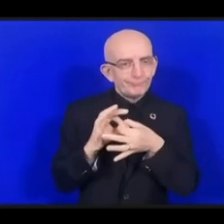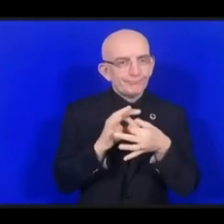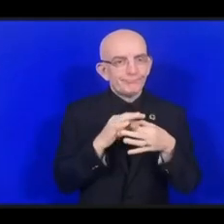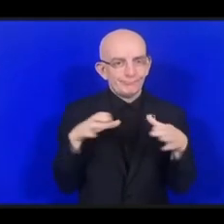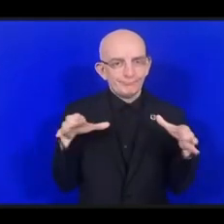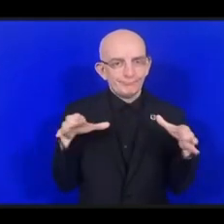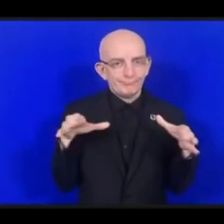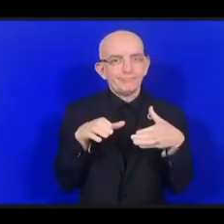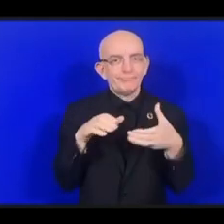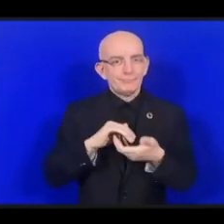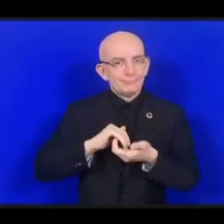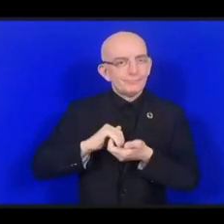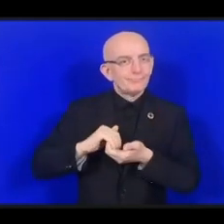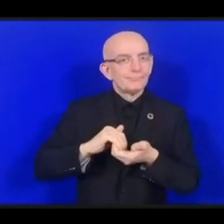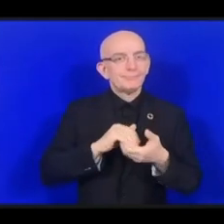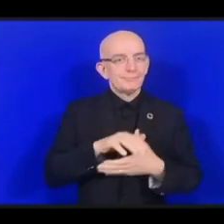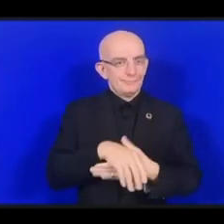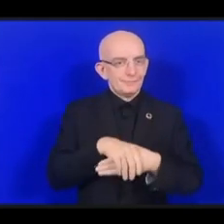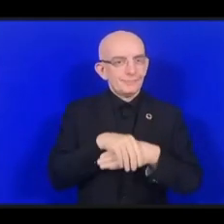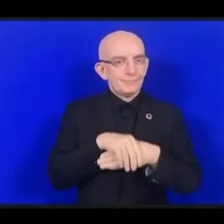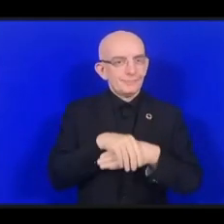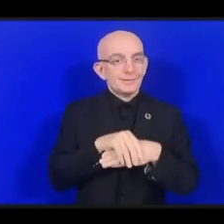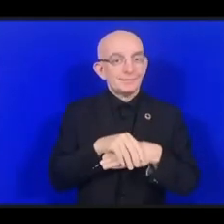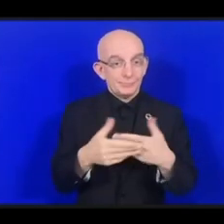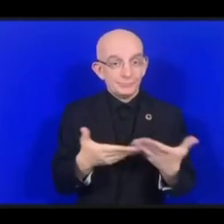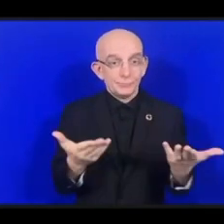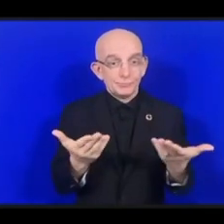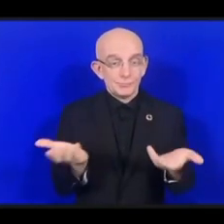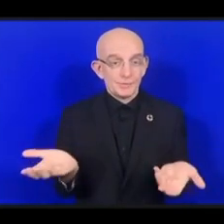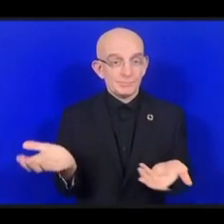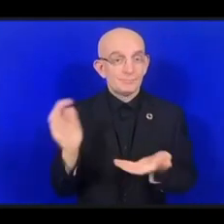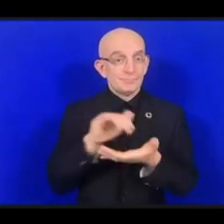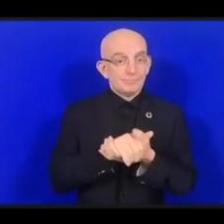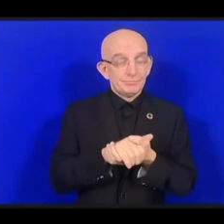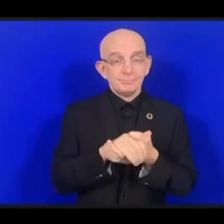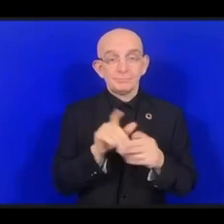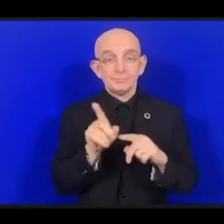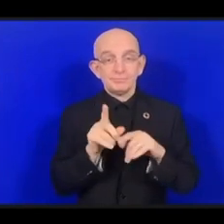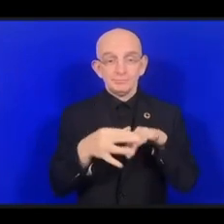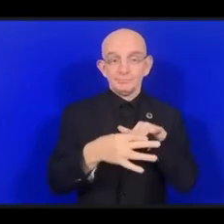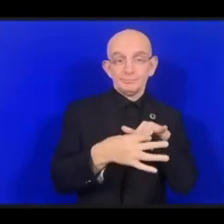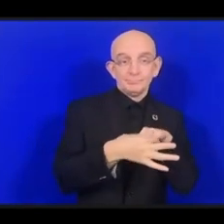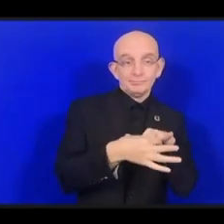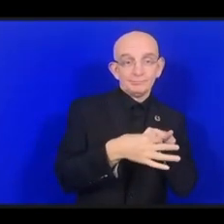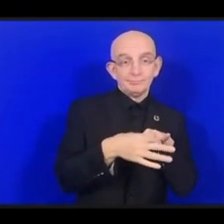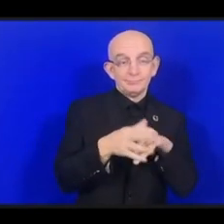семейные узы или связь между друзьями.